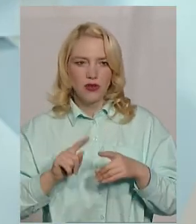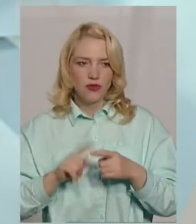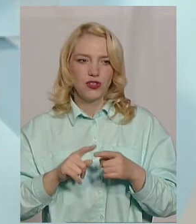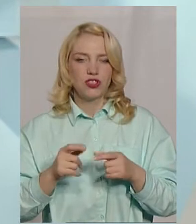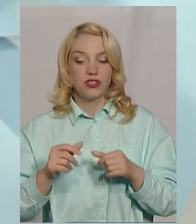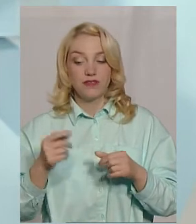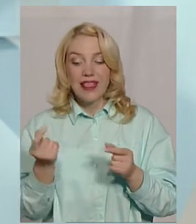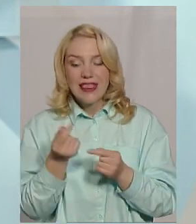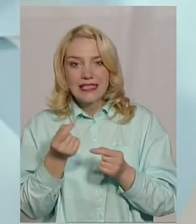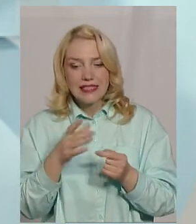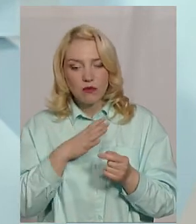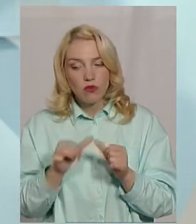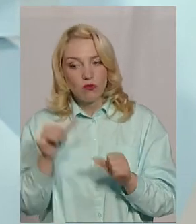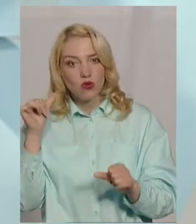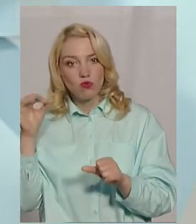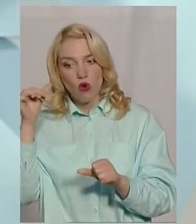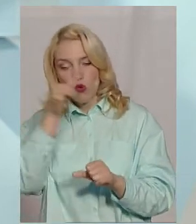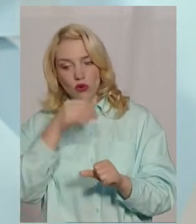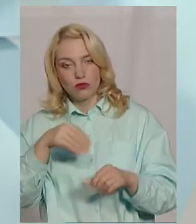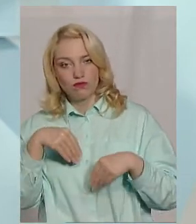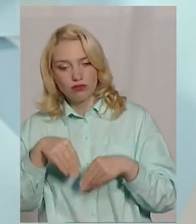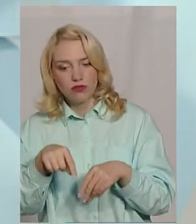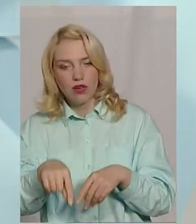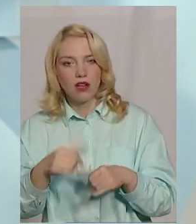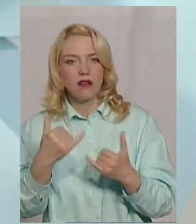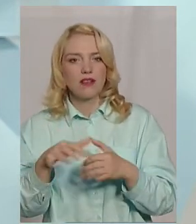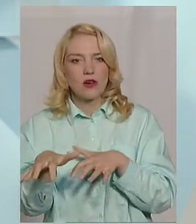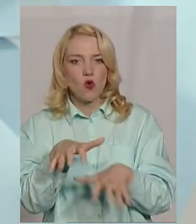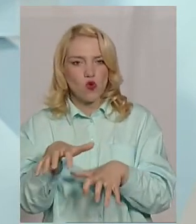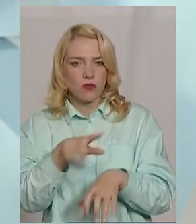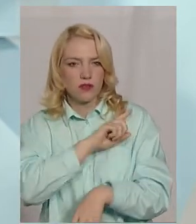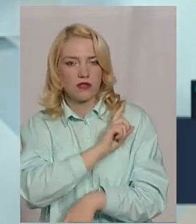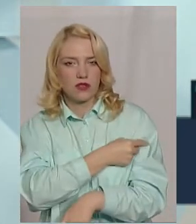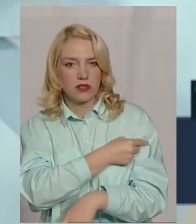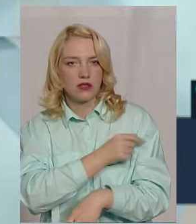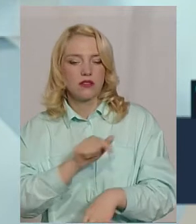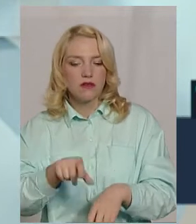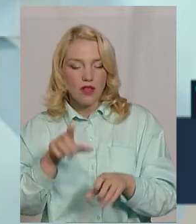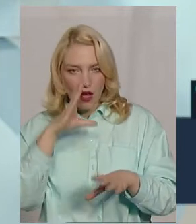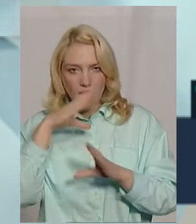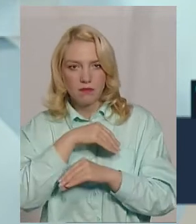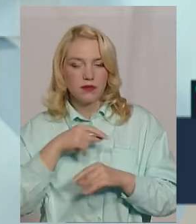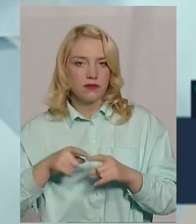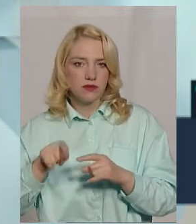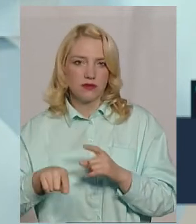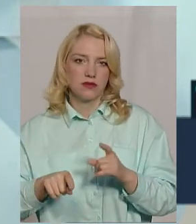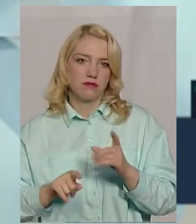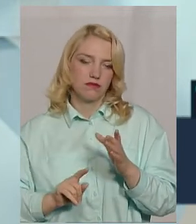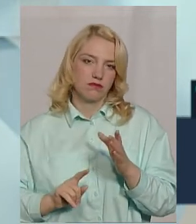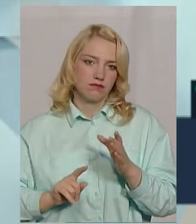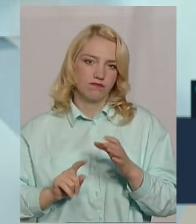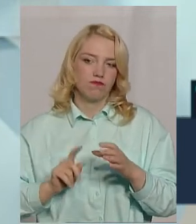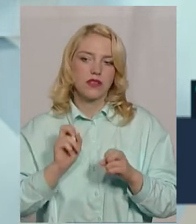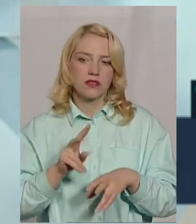з минулого року, і на сьогоднішній день вони мають потужну кореневу систему, тому вони здатні перенести такі,